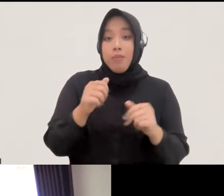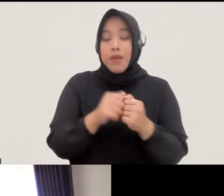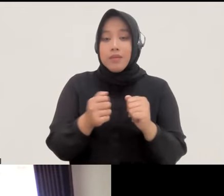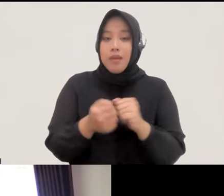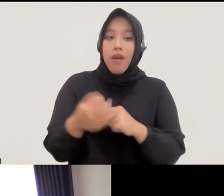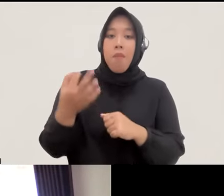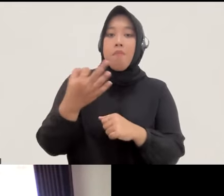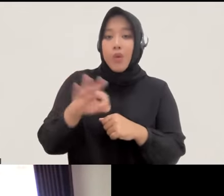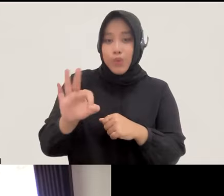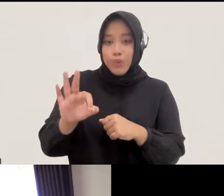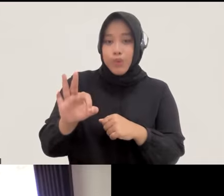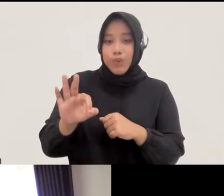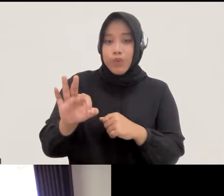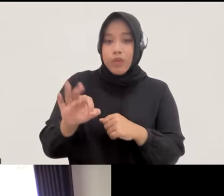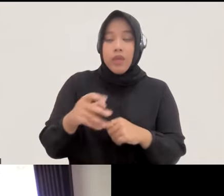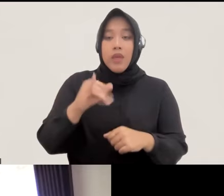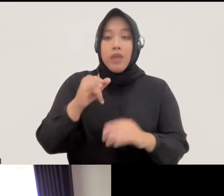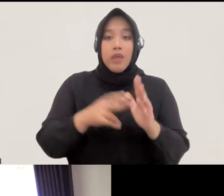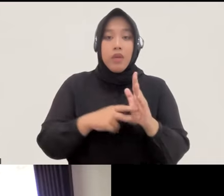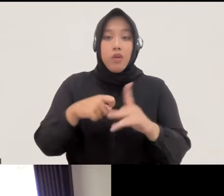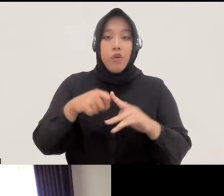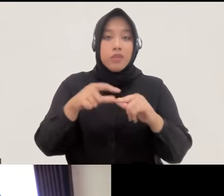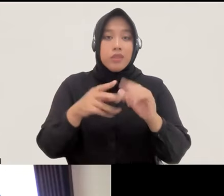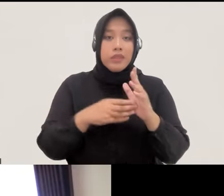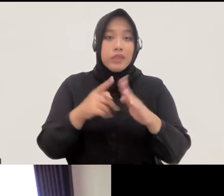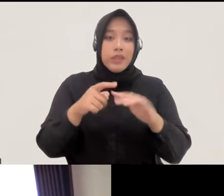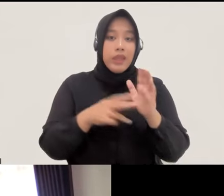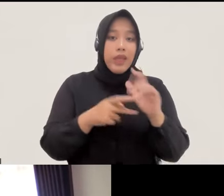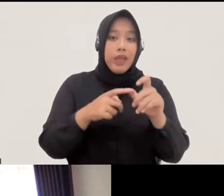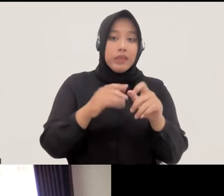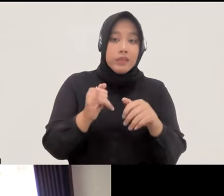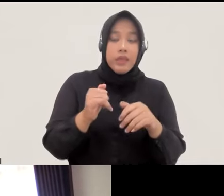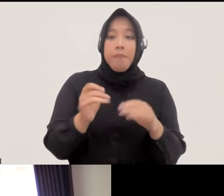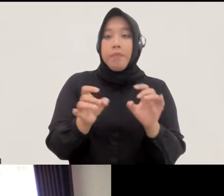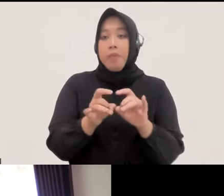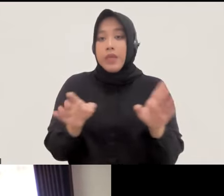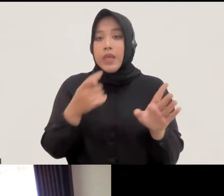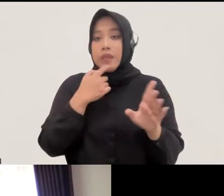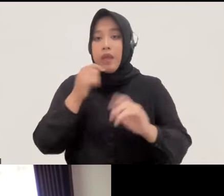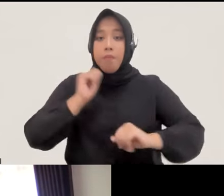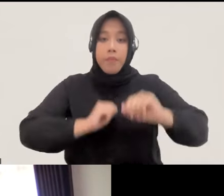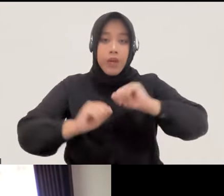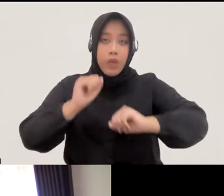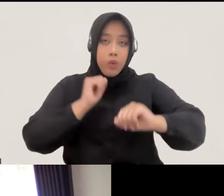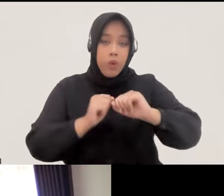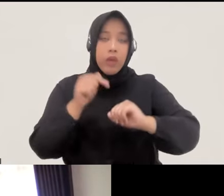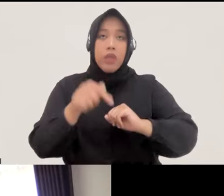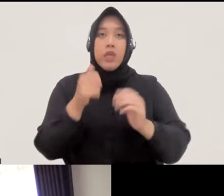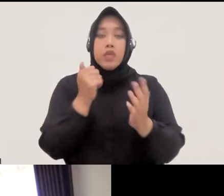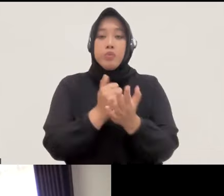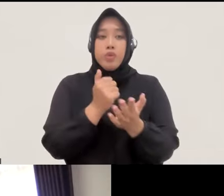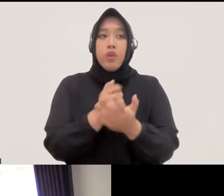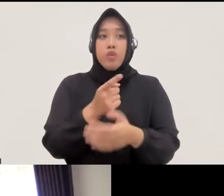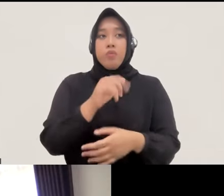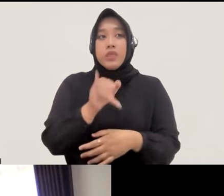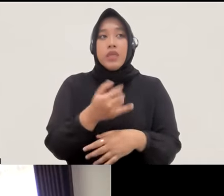baru dimana inkonsistensi dan ketidakseragaman dan perbedaan perlakuan itu menjadi salah satu